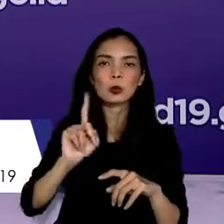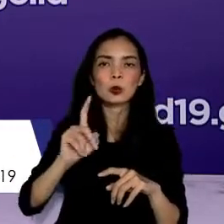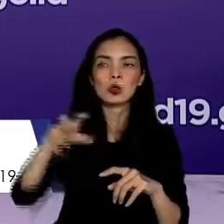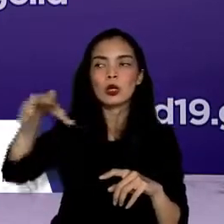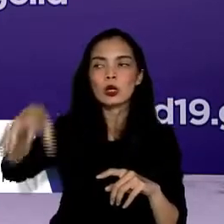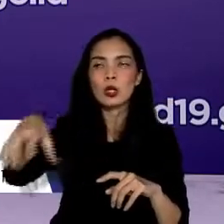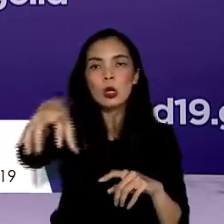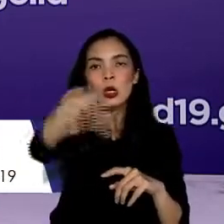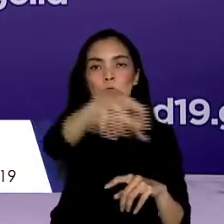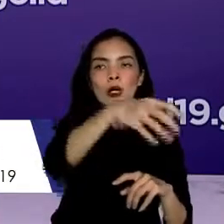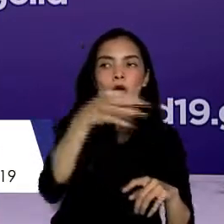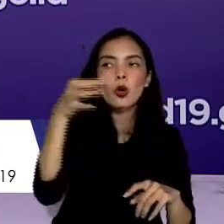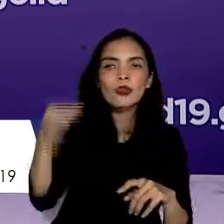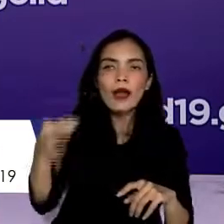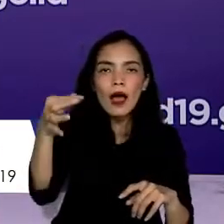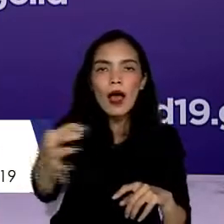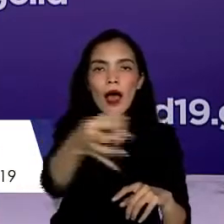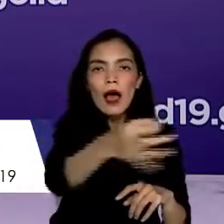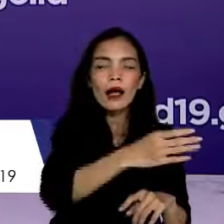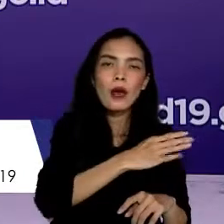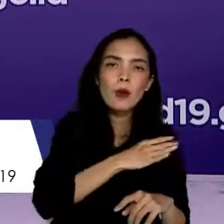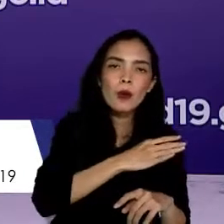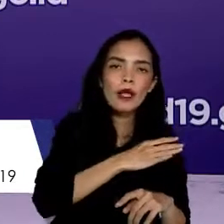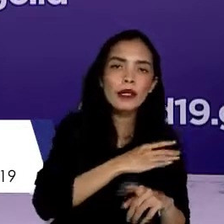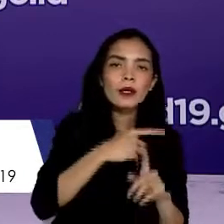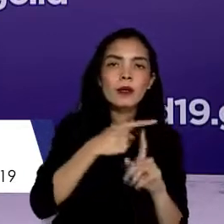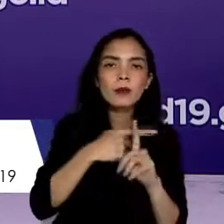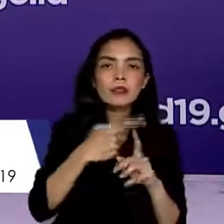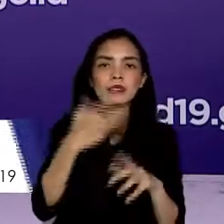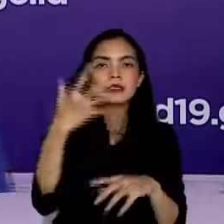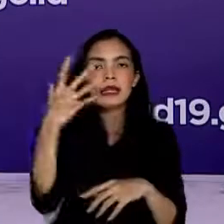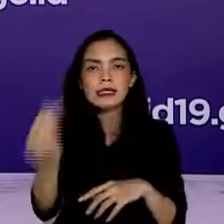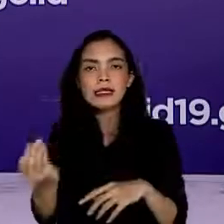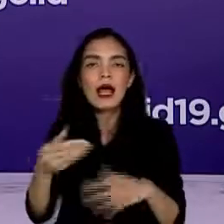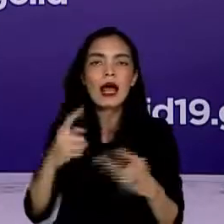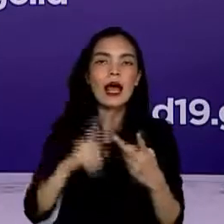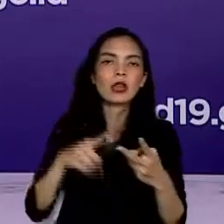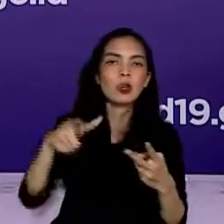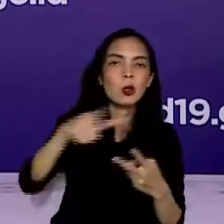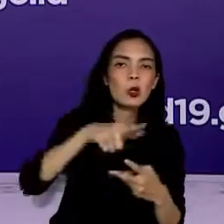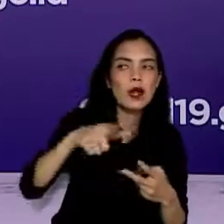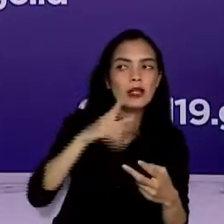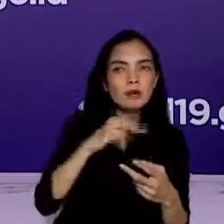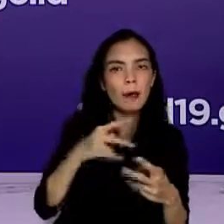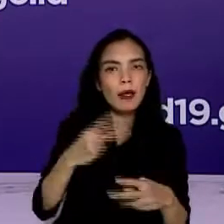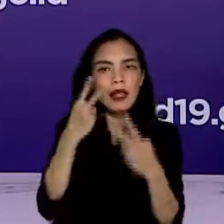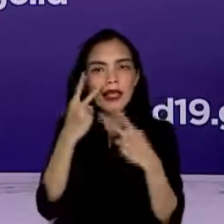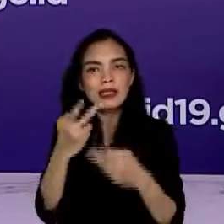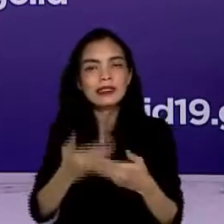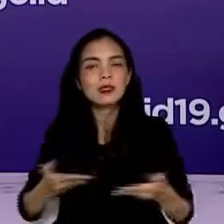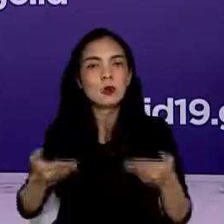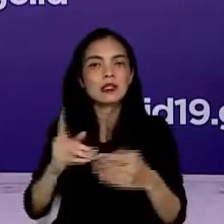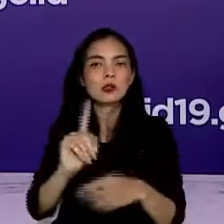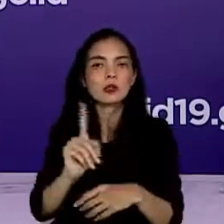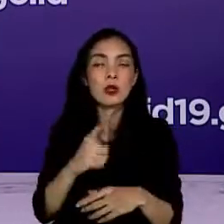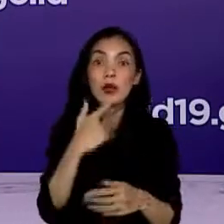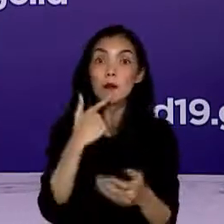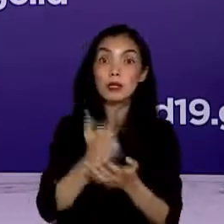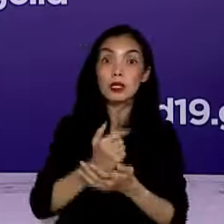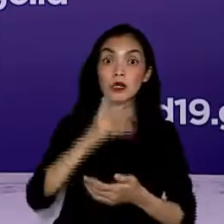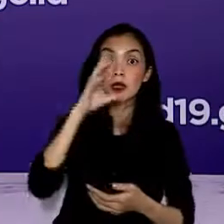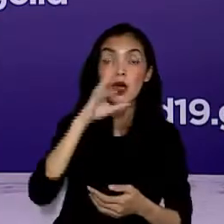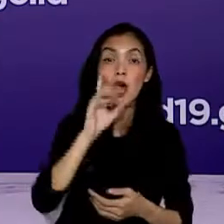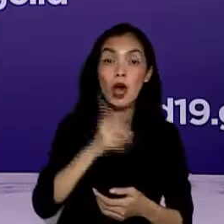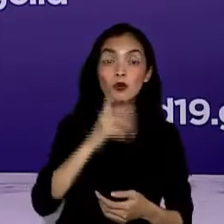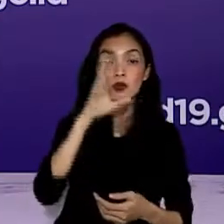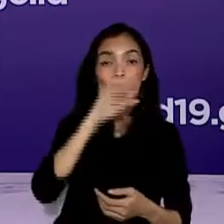kabupaten-kota dan PPKM mikro di tingkat desa atau kelurahan. Penting untuk diketahui, perubahan